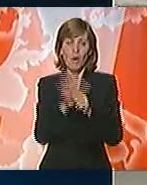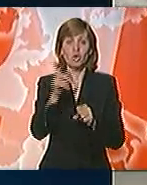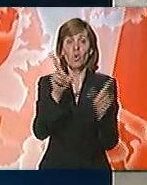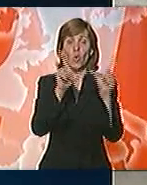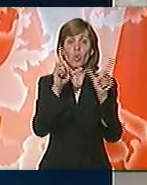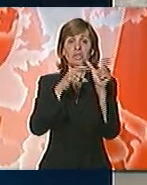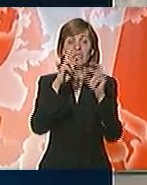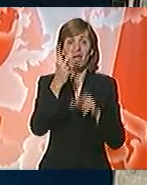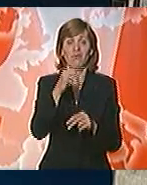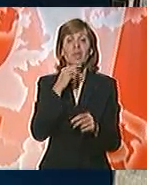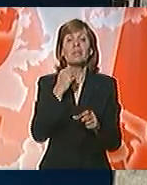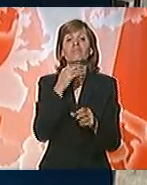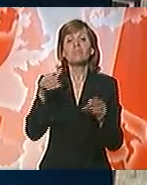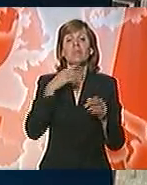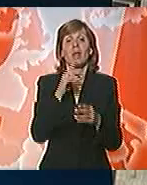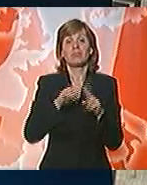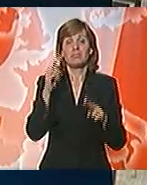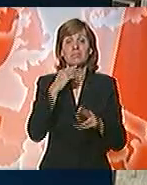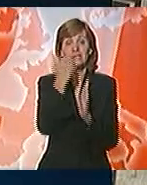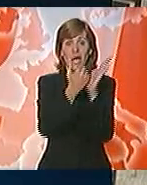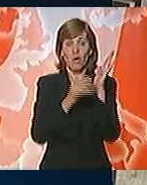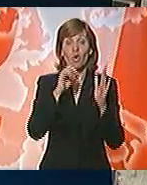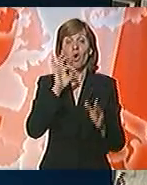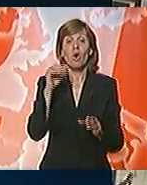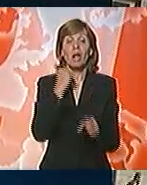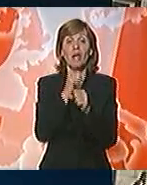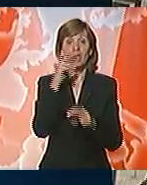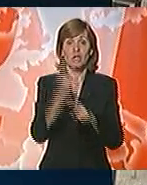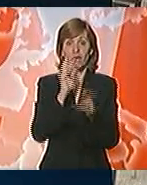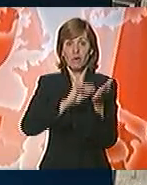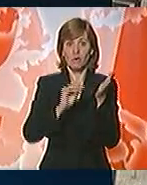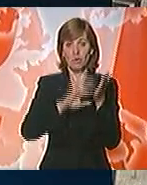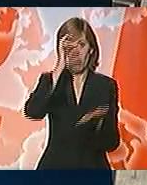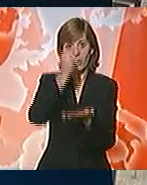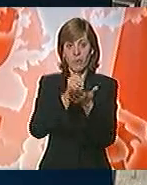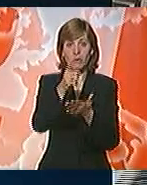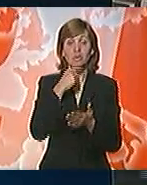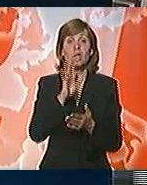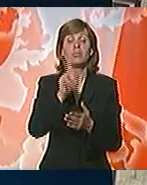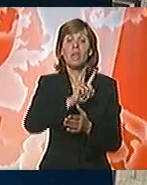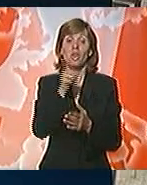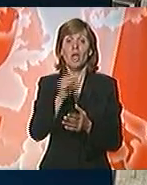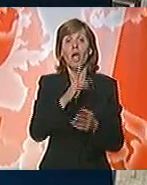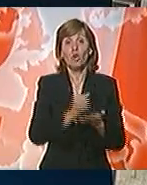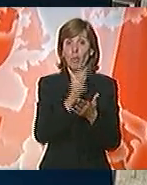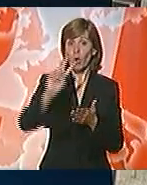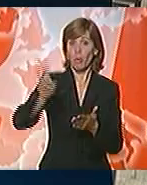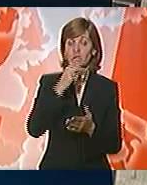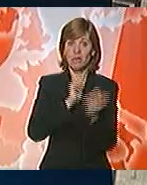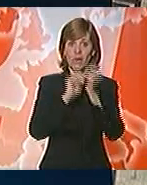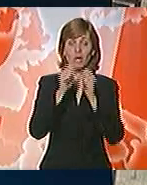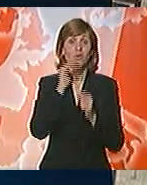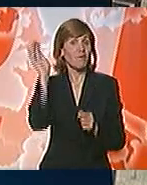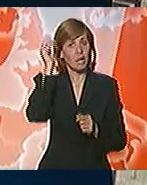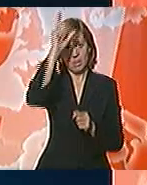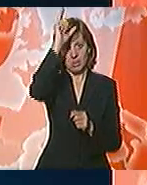Ustavom, Zakonom o radu i Zakonom o držanim službenicima, ocenio Čanak, potvrđujući da ni do njega nije stigao poziv za razgovore u